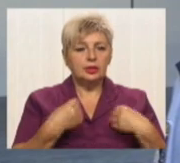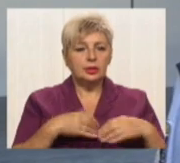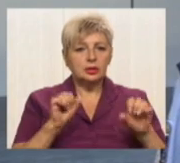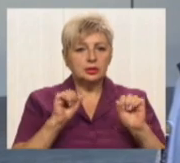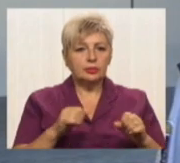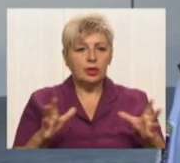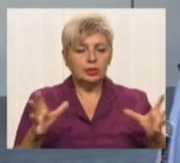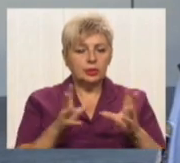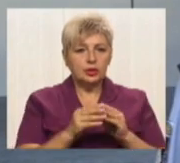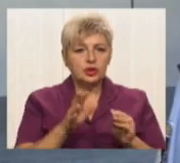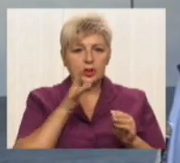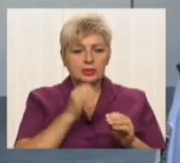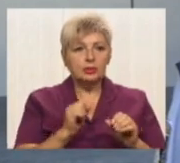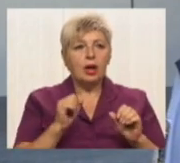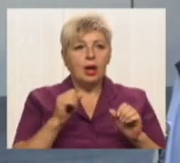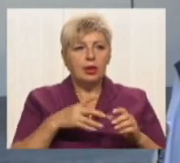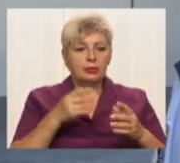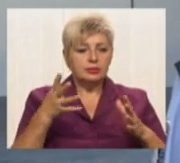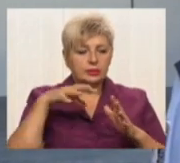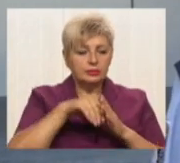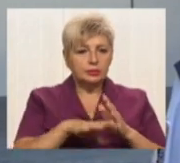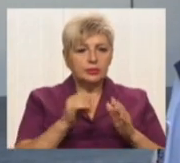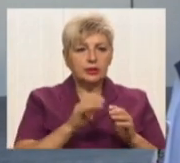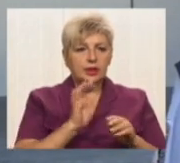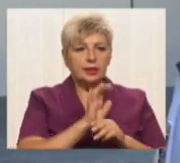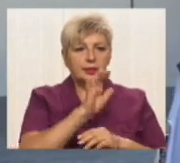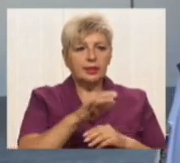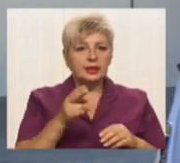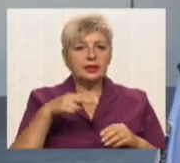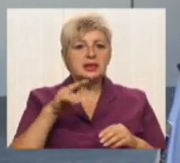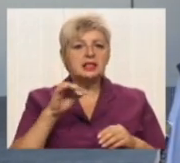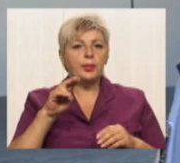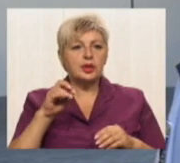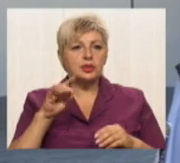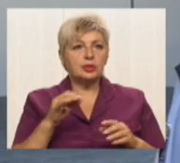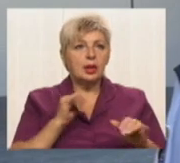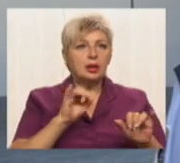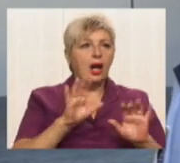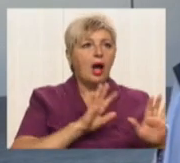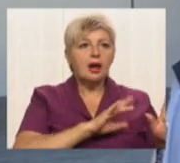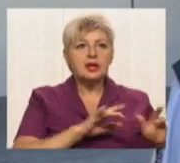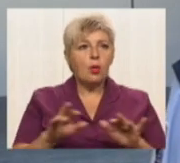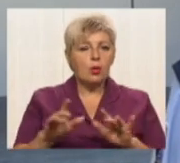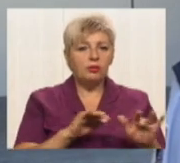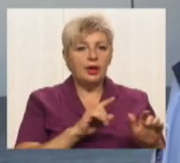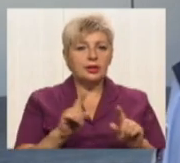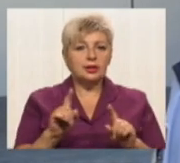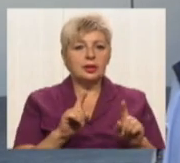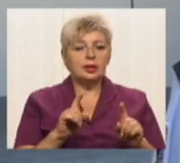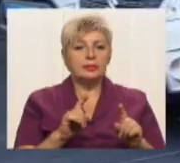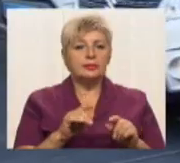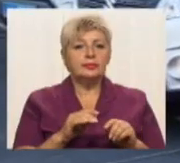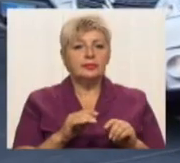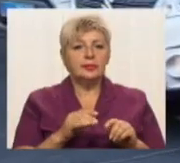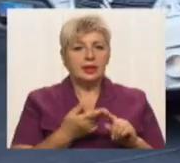вносити відомості до електронної кавки та направляти її диспетчеру для реагування ще до закінчення розмови із заявником.